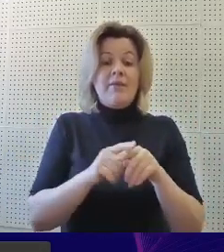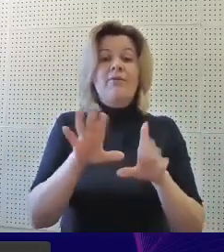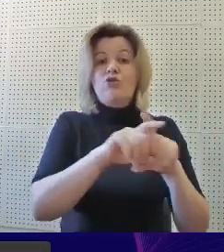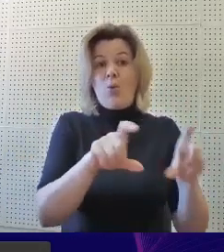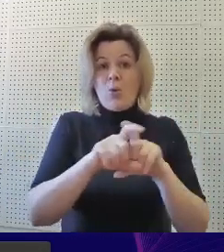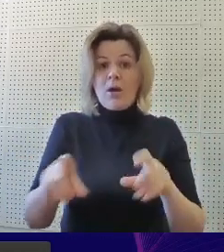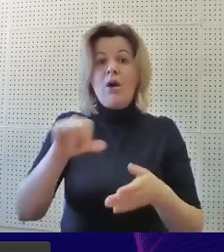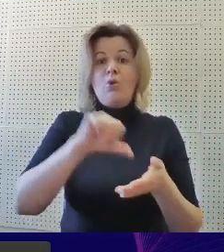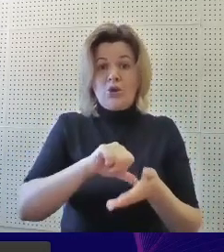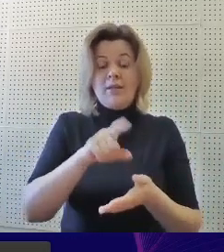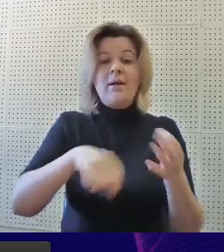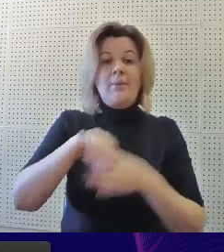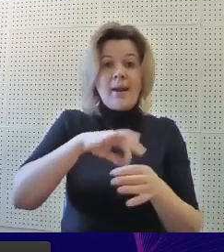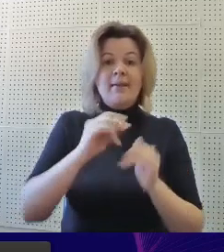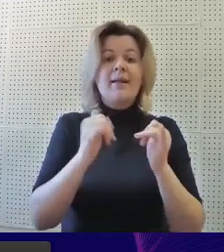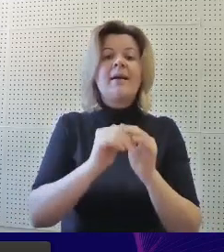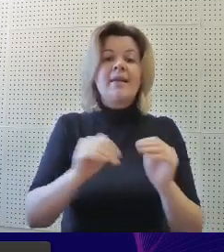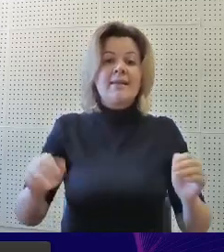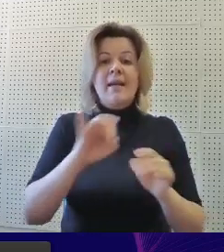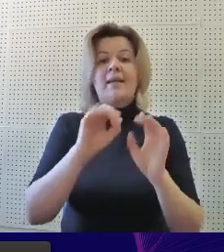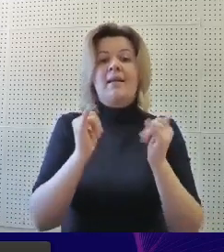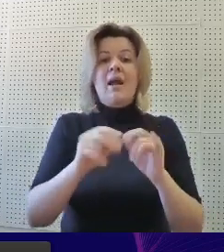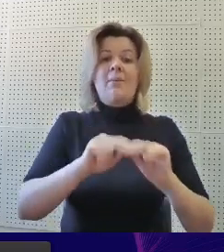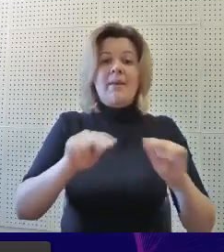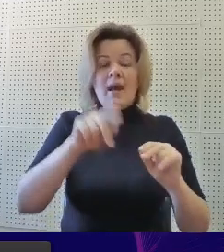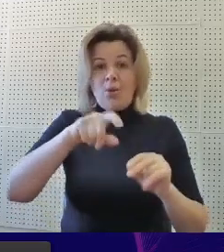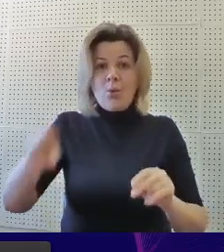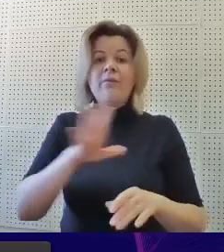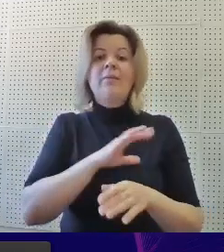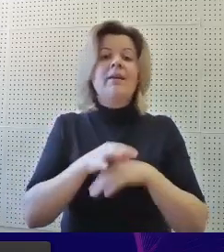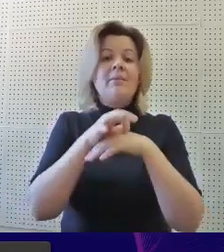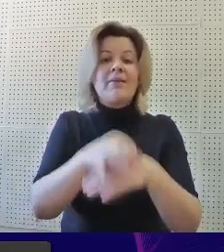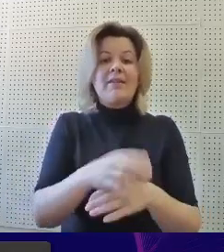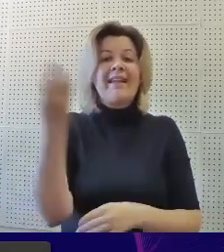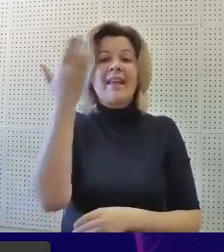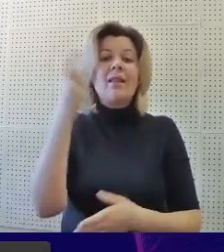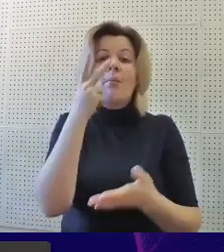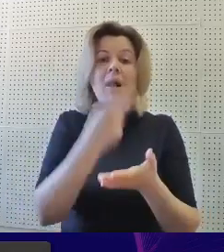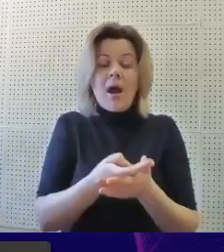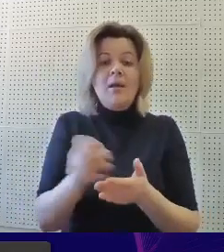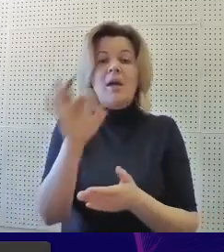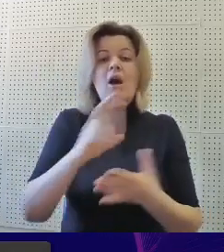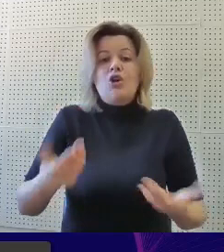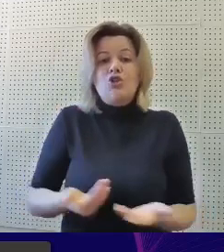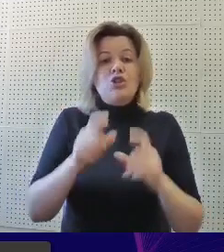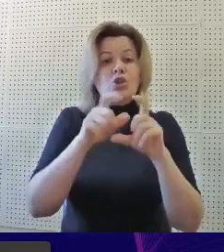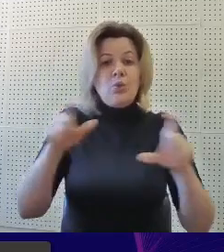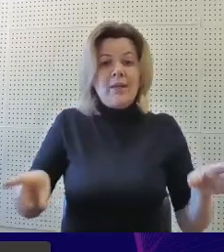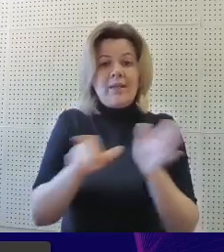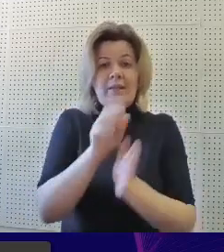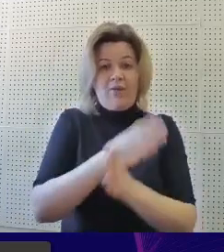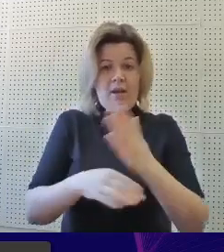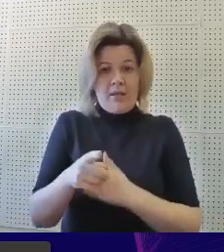Затем в школах участников проекта для детей и педагогов были проведены кинопоказы о жизни